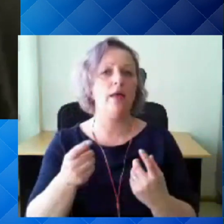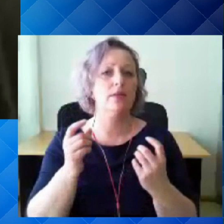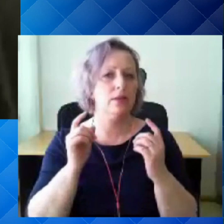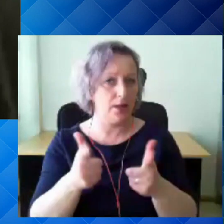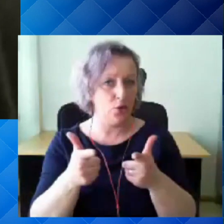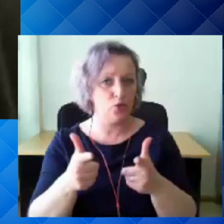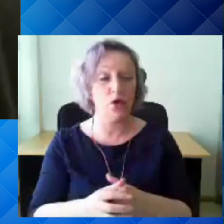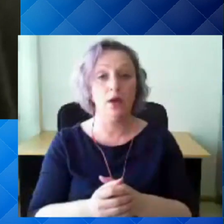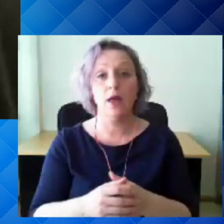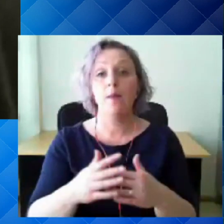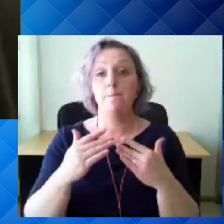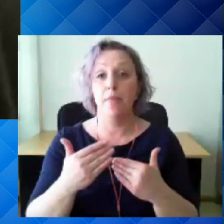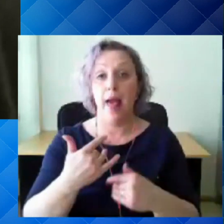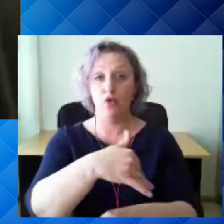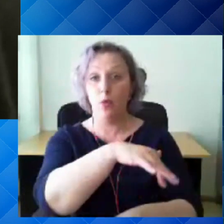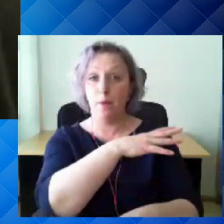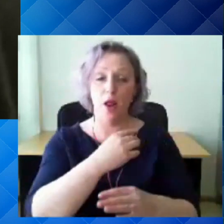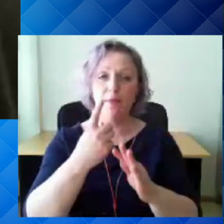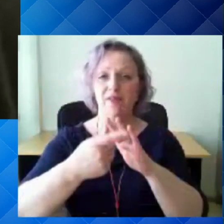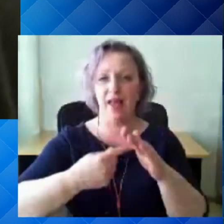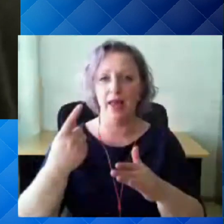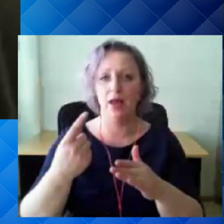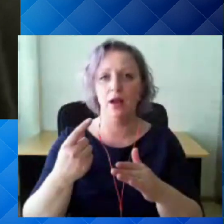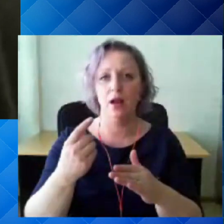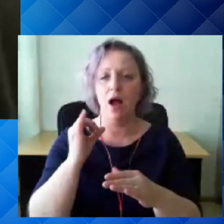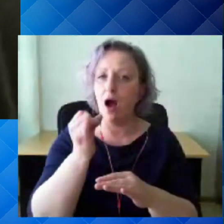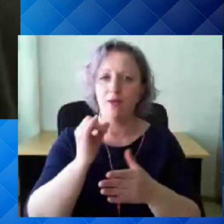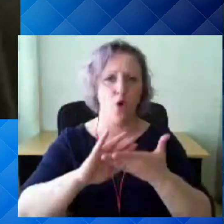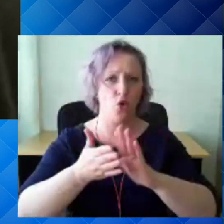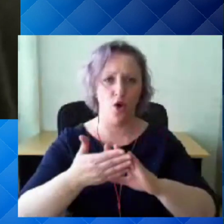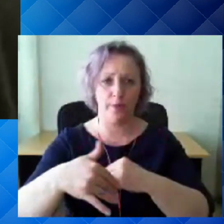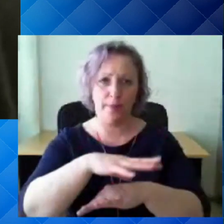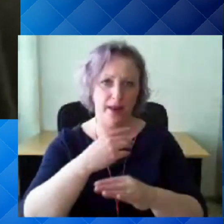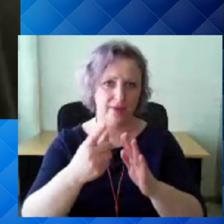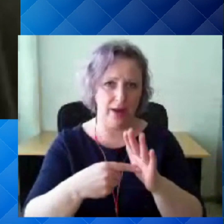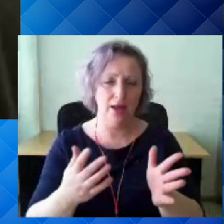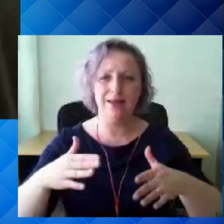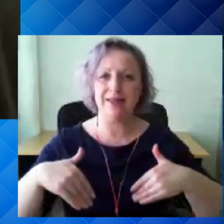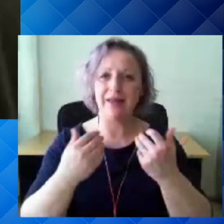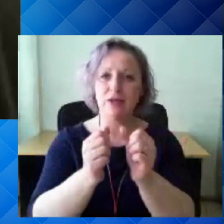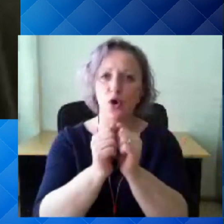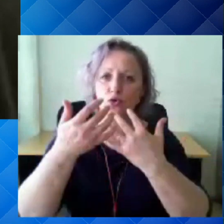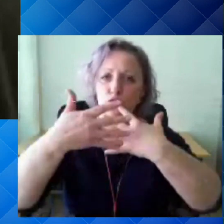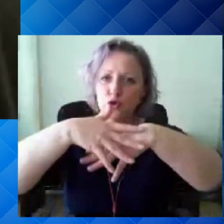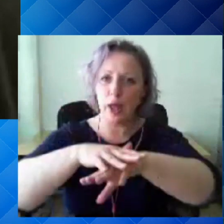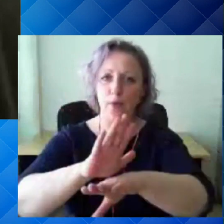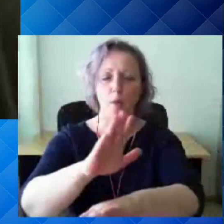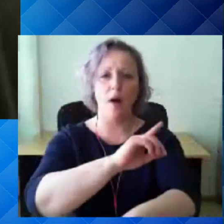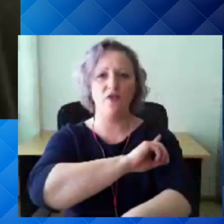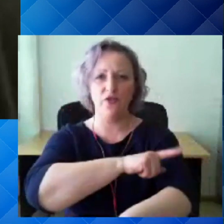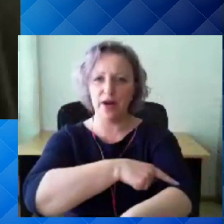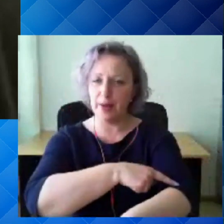praegu me oleme endiselt halvas olukorras, meie tervishoju süsteemi võimekus on endiselt